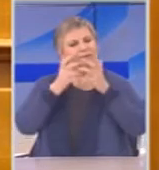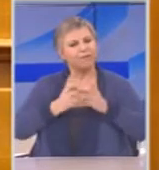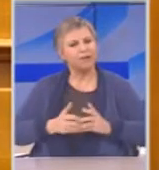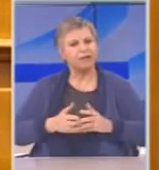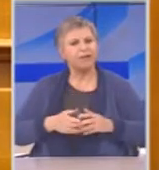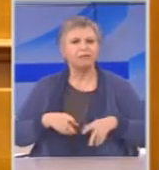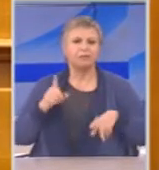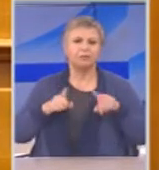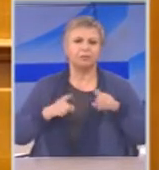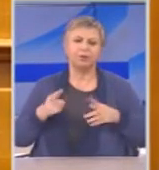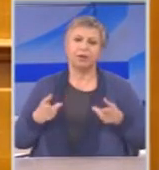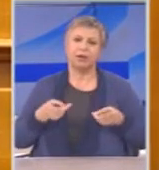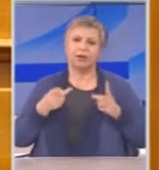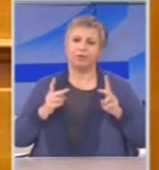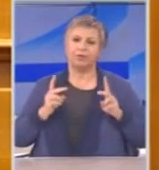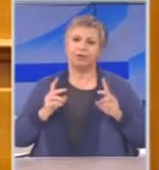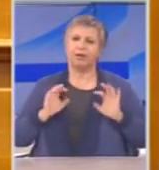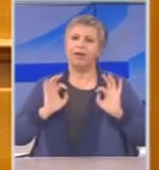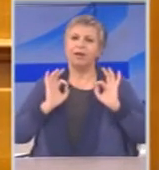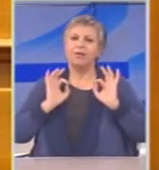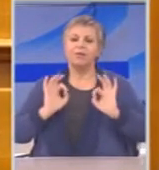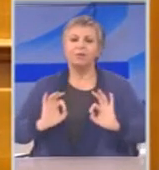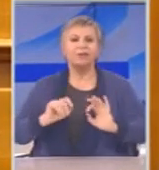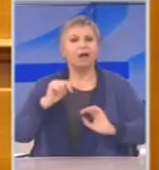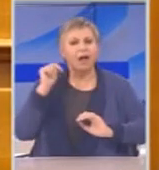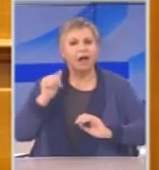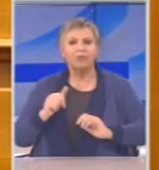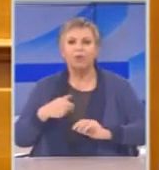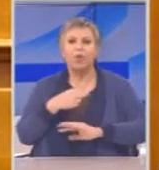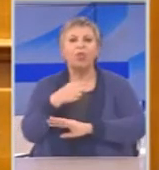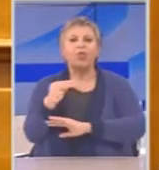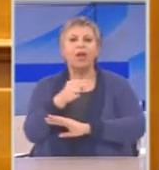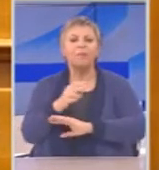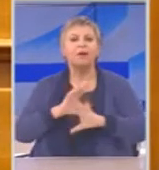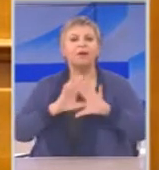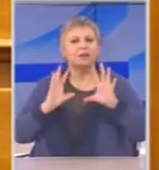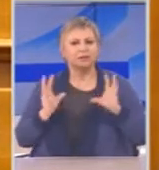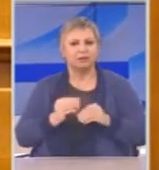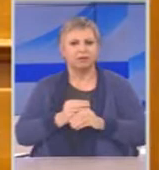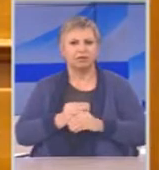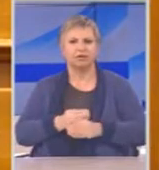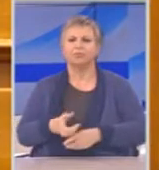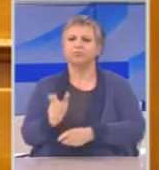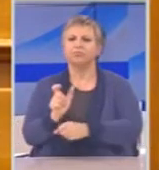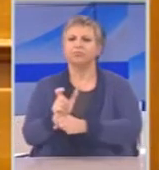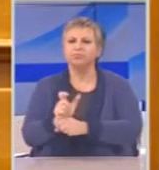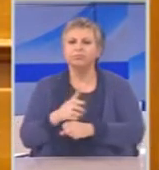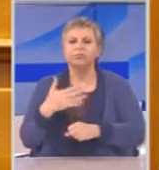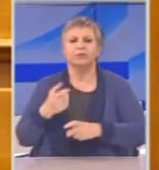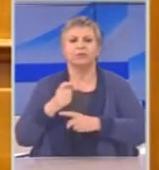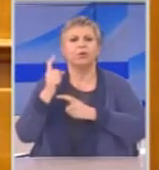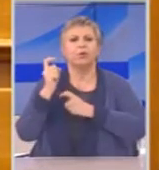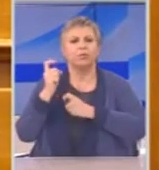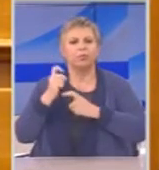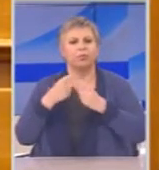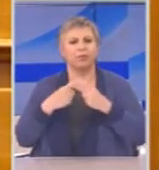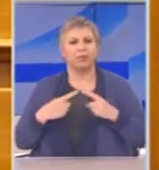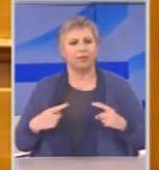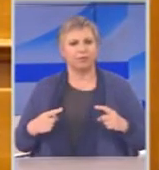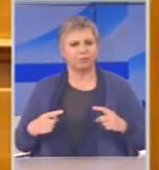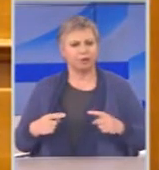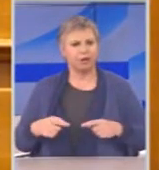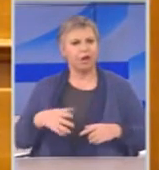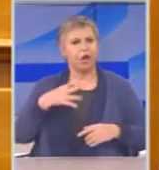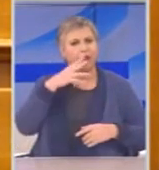ιδιαιτερότητα των ζητημάτων που άπτονται της Εθνικής Άμυνας, καθώς κάποιοι εντέχνες χρησιμοποιούν τα ζητήματα της